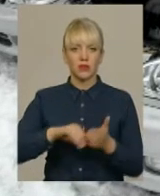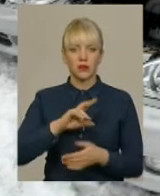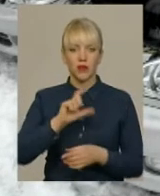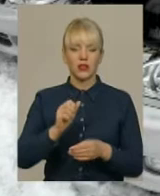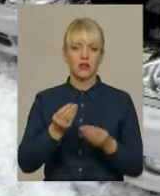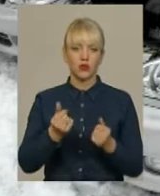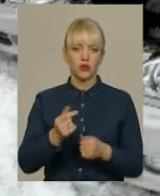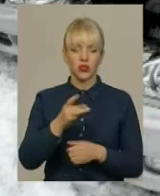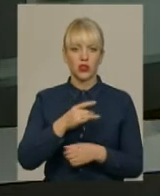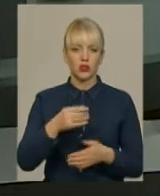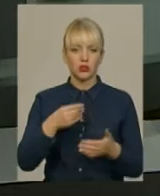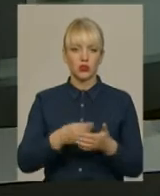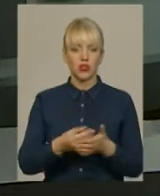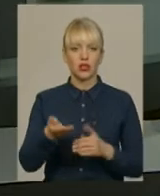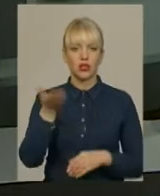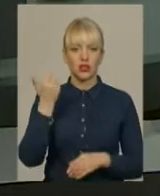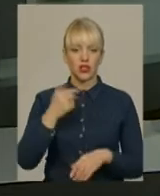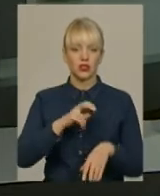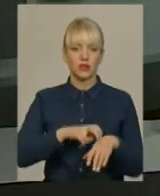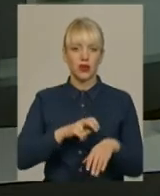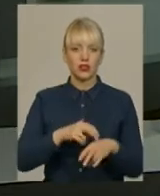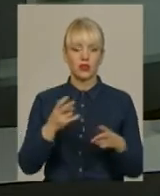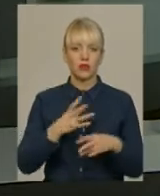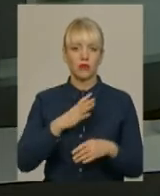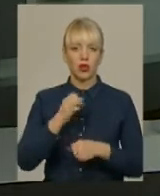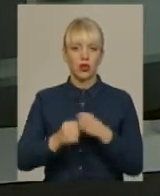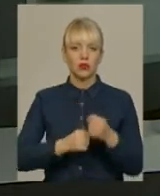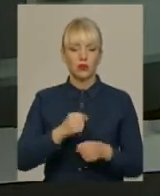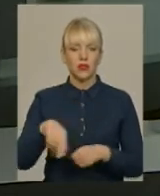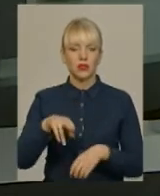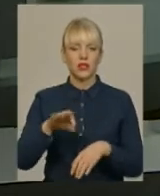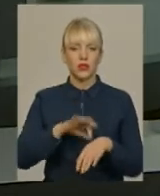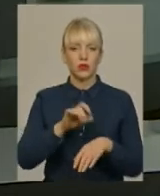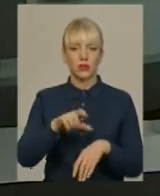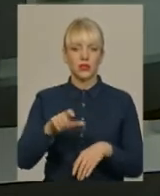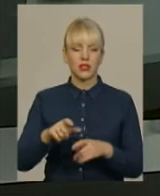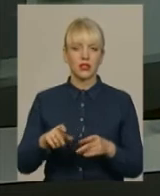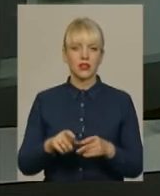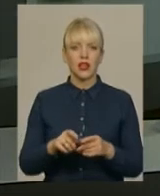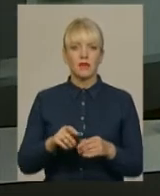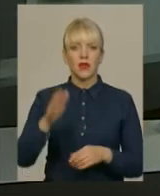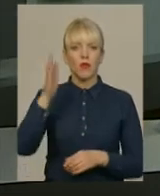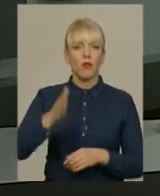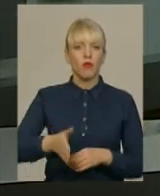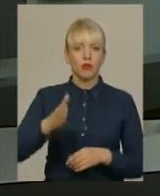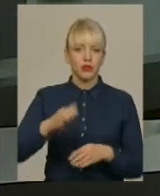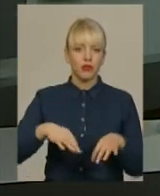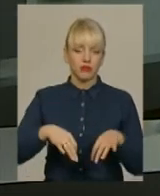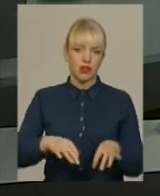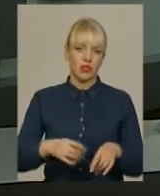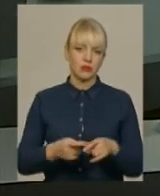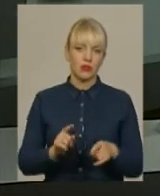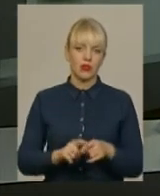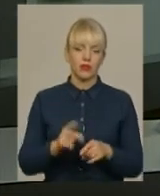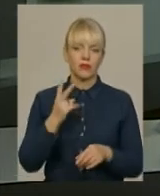районного бюджету. Раніше медикам доводилося добиратися до пацієнтів попутним транспортом. Дві автівки їздитимуть на